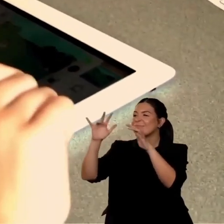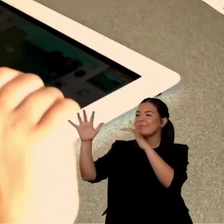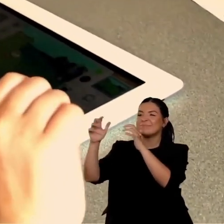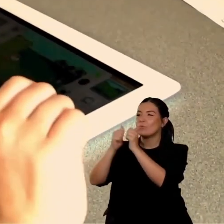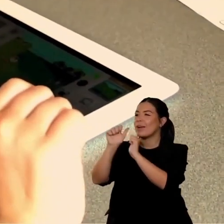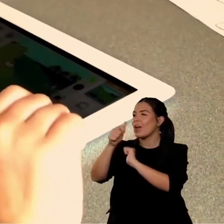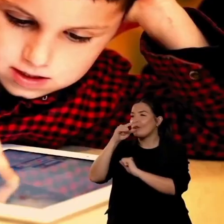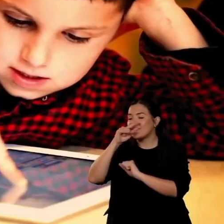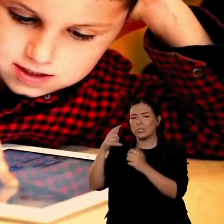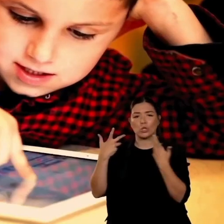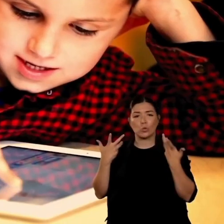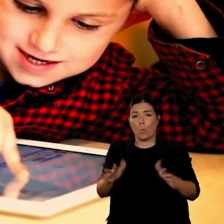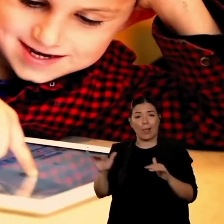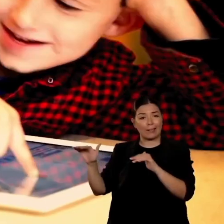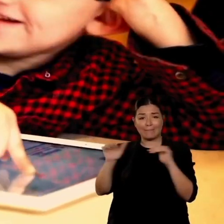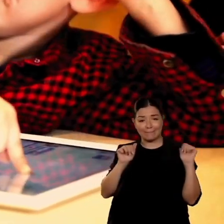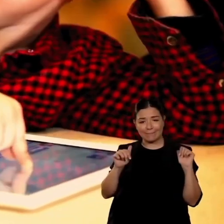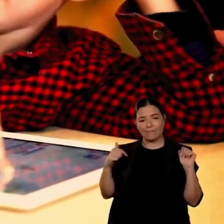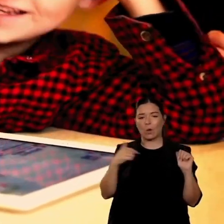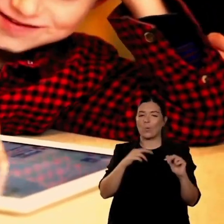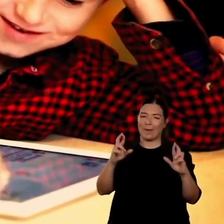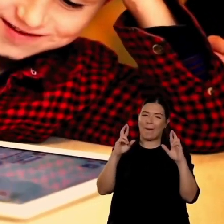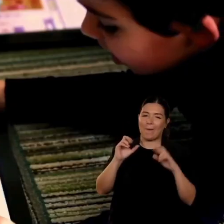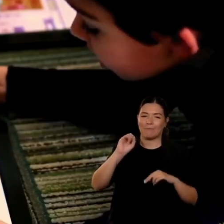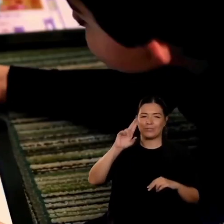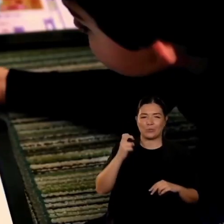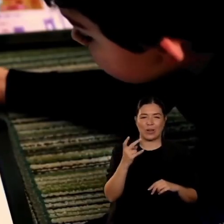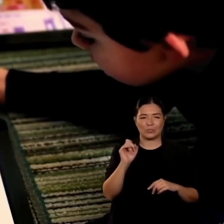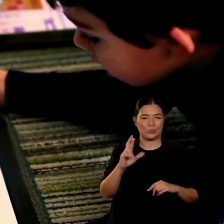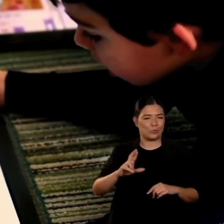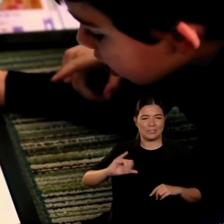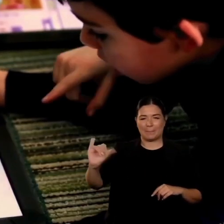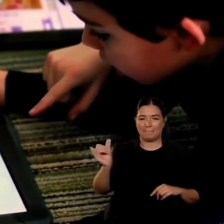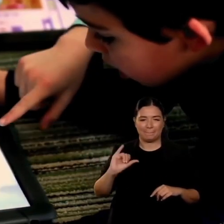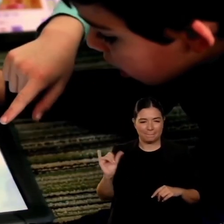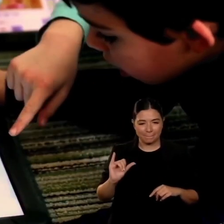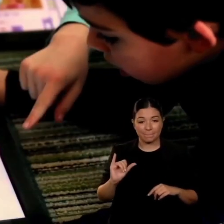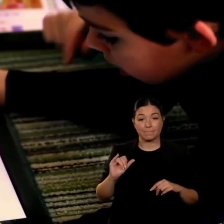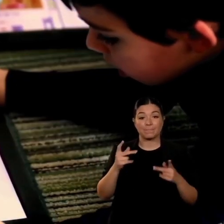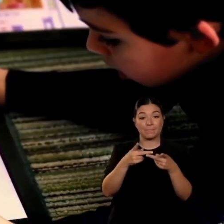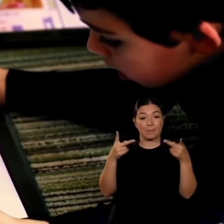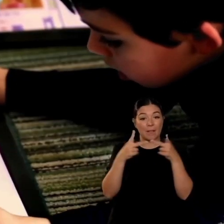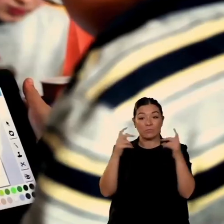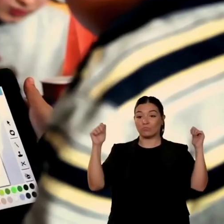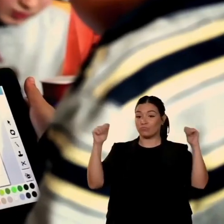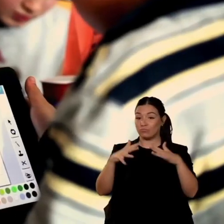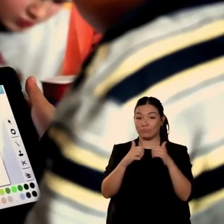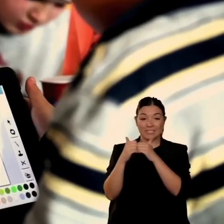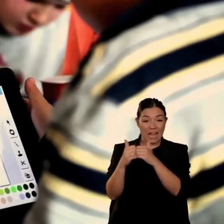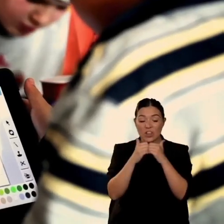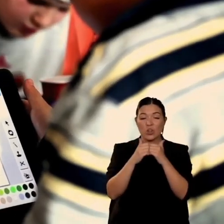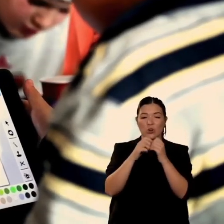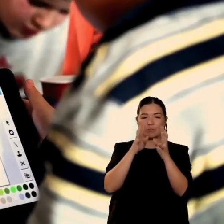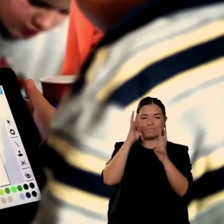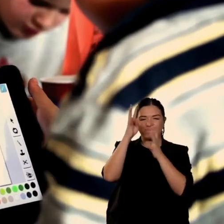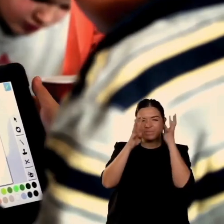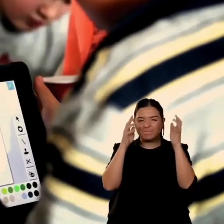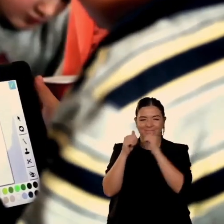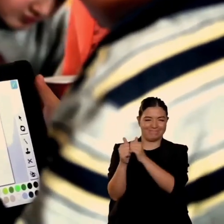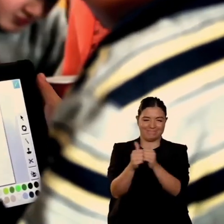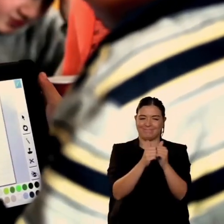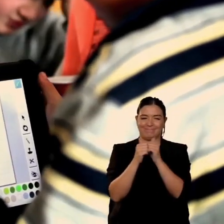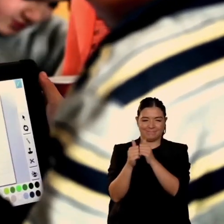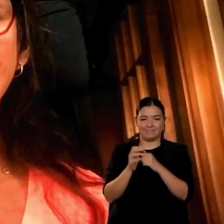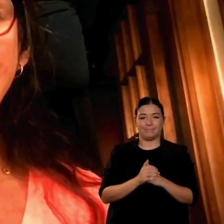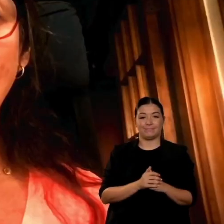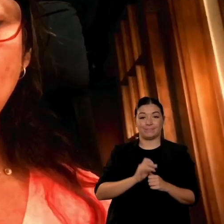abbiamo molti curriculum disponibili quindi possono partecipare con lo Scratch Junior Connect e revisare